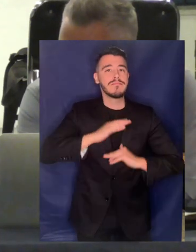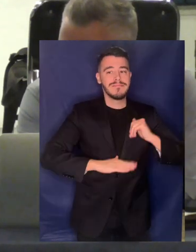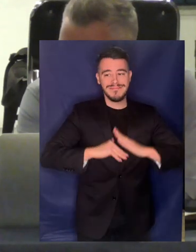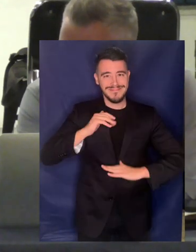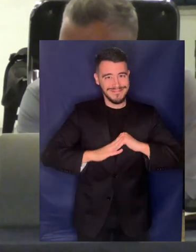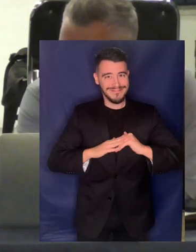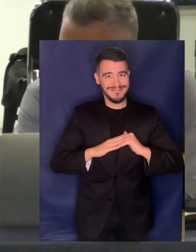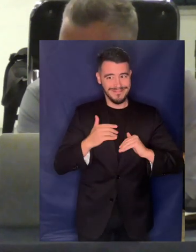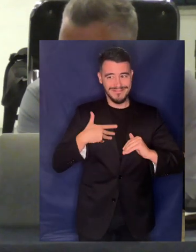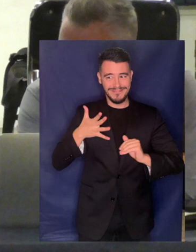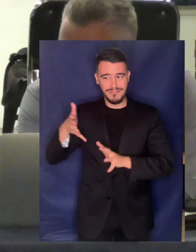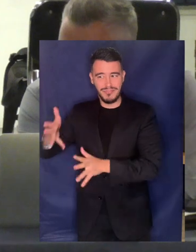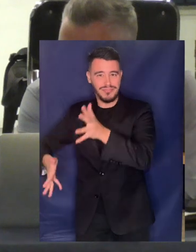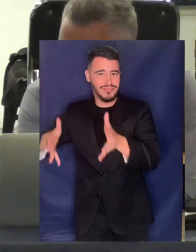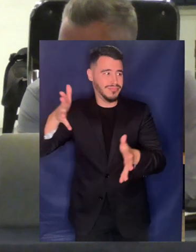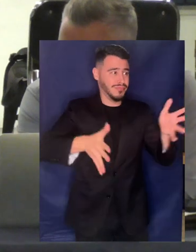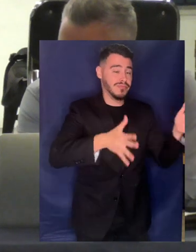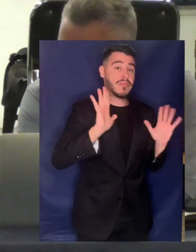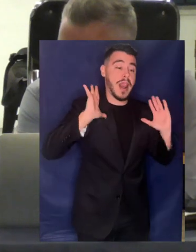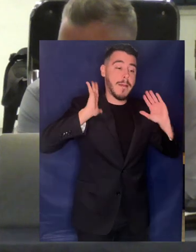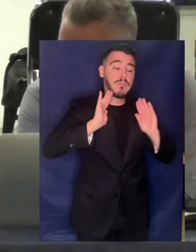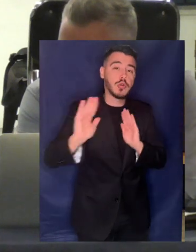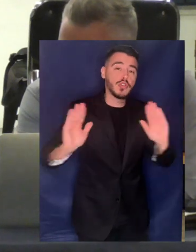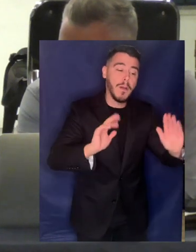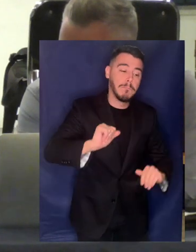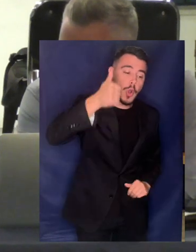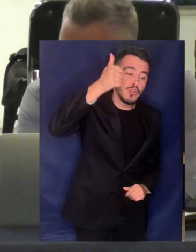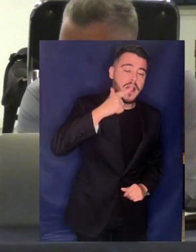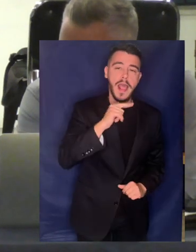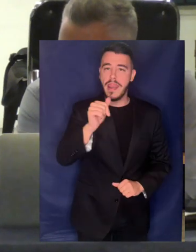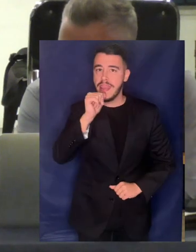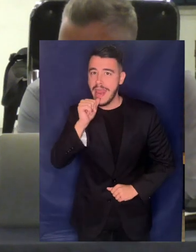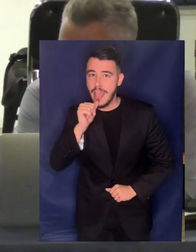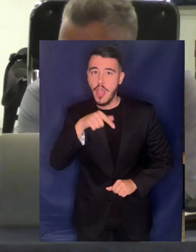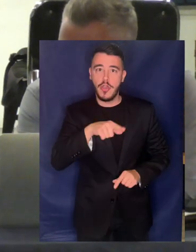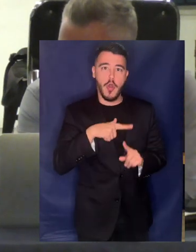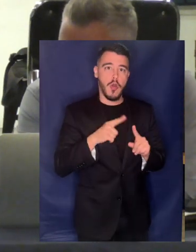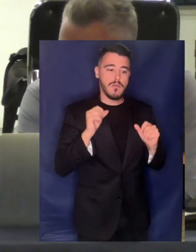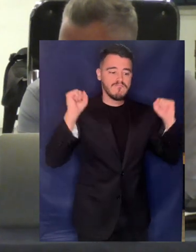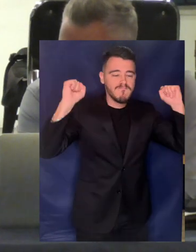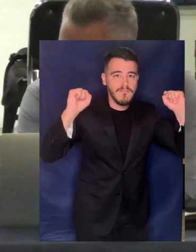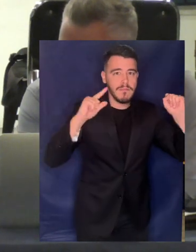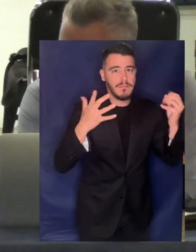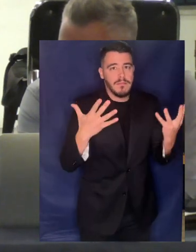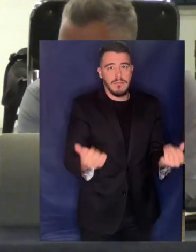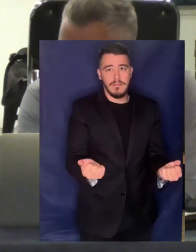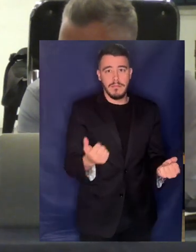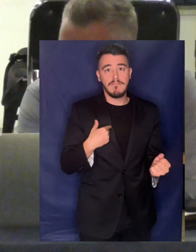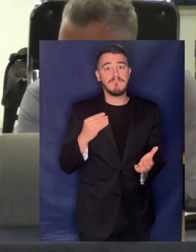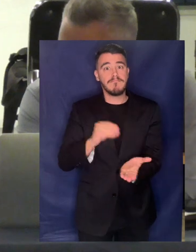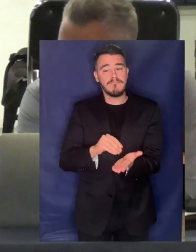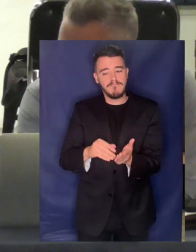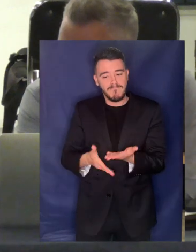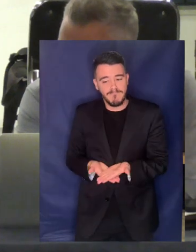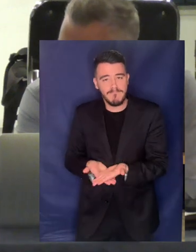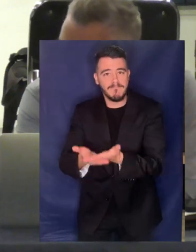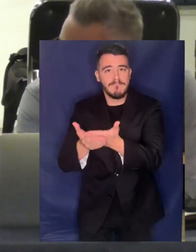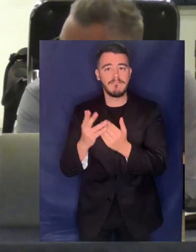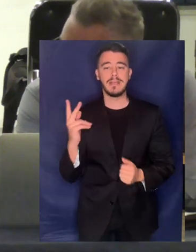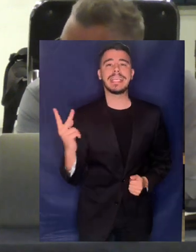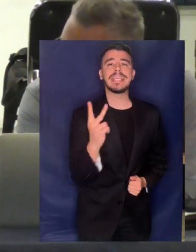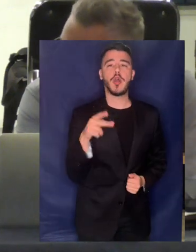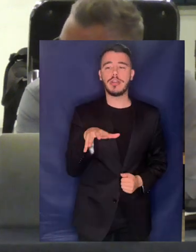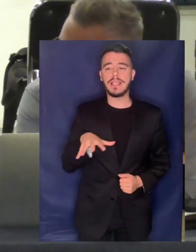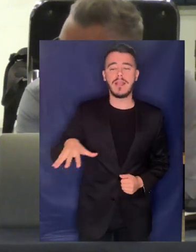προγράμματα που σχετίζονται με το νερό και την υγιεινή Στήριξη και ενδυνάμωση της συμμετοχής των τοπικών κοινοτήτων στη βελτίωση της διαχείρισης του